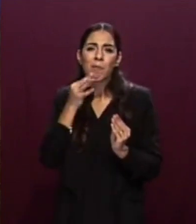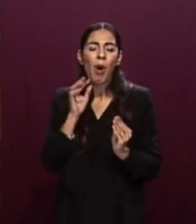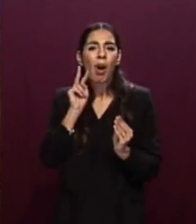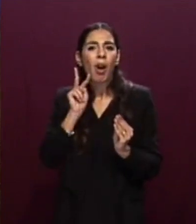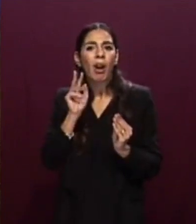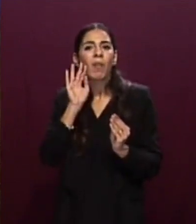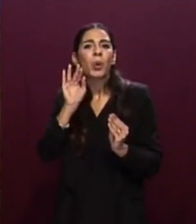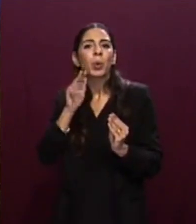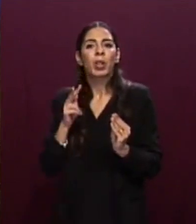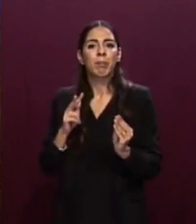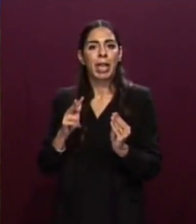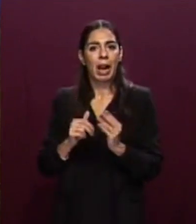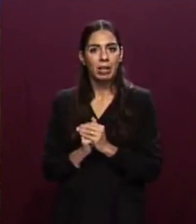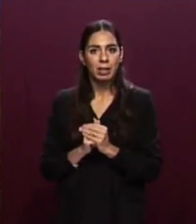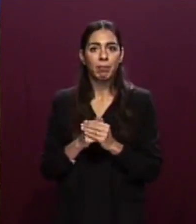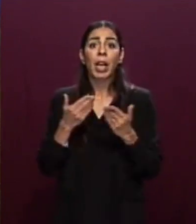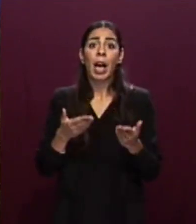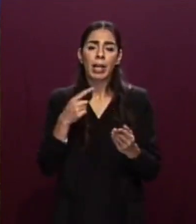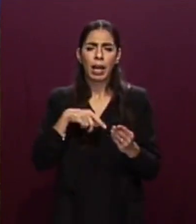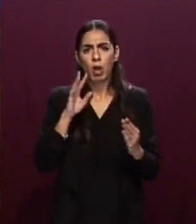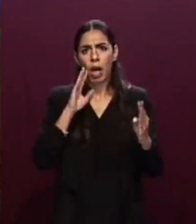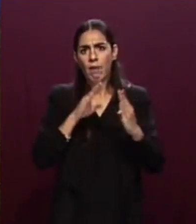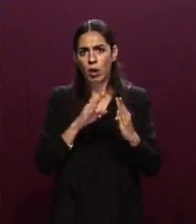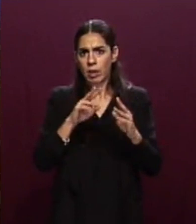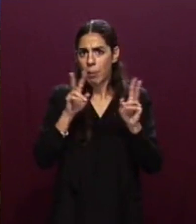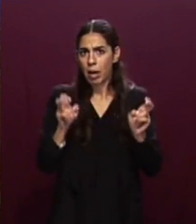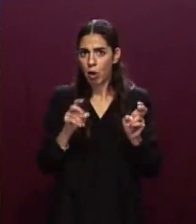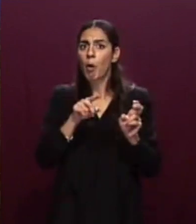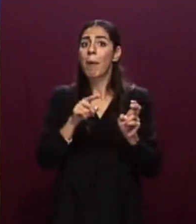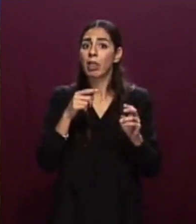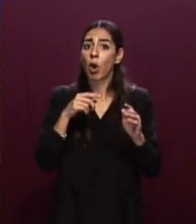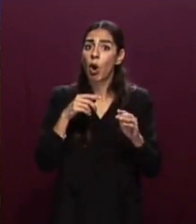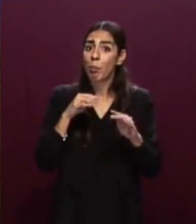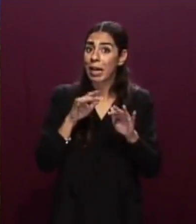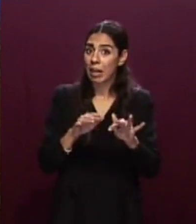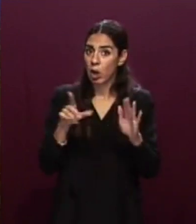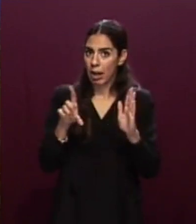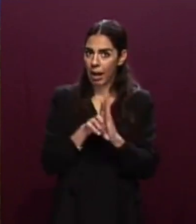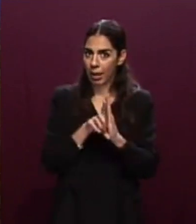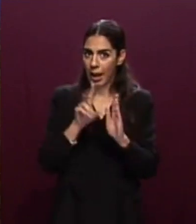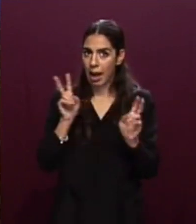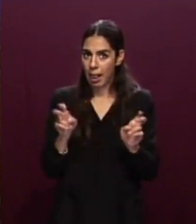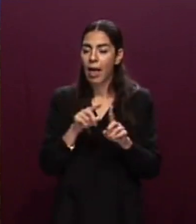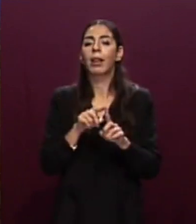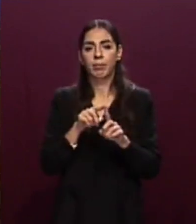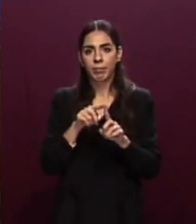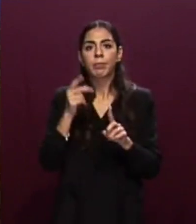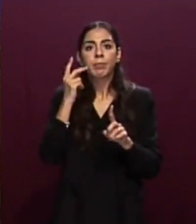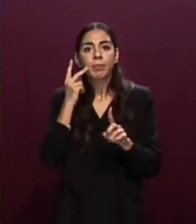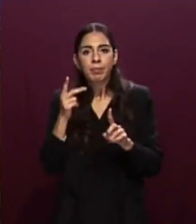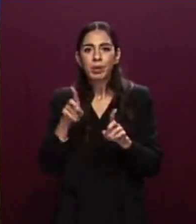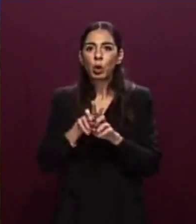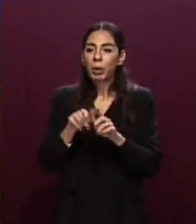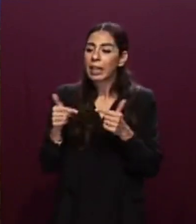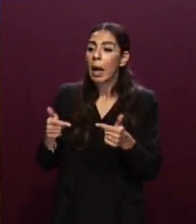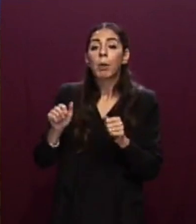Governo, stiamo affrontando il tema della migrazione legale, sia per proseguire e incrementare le diverse iniziative di corridoi d'ingresso umanitario in Italia di